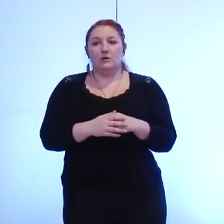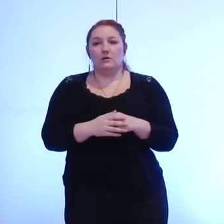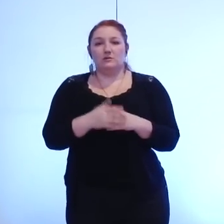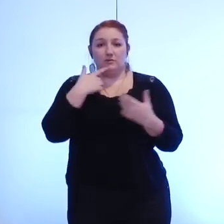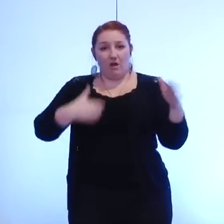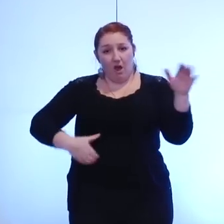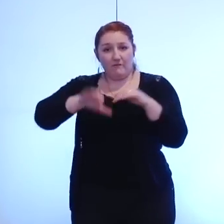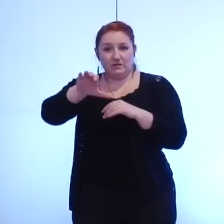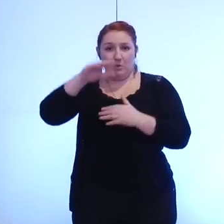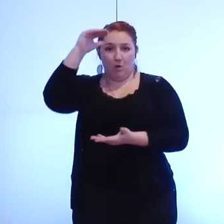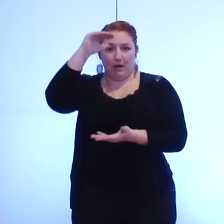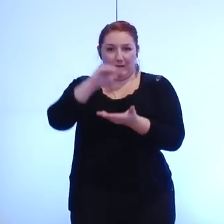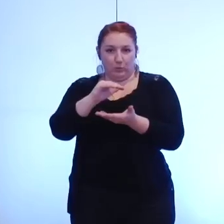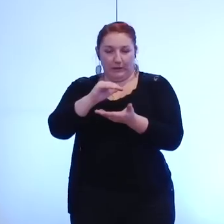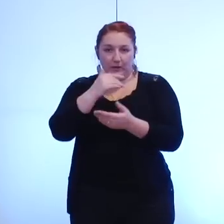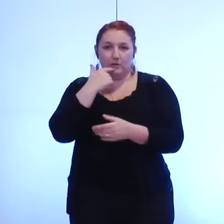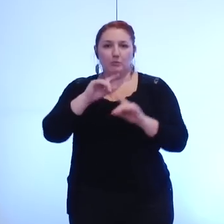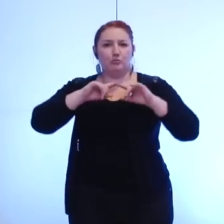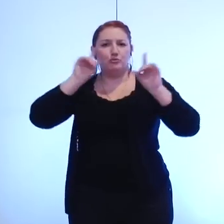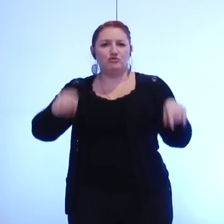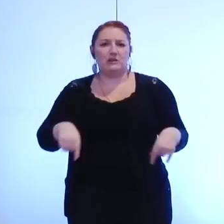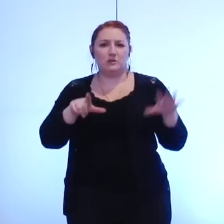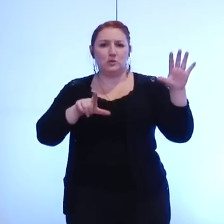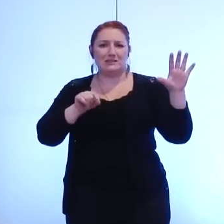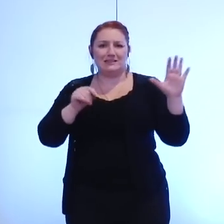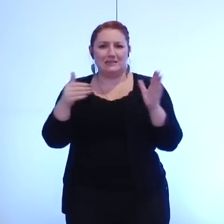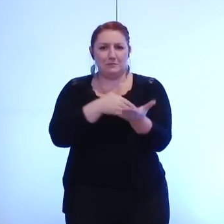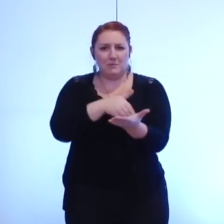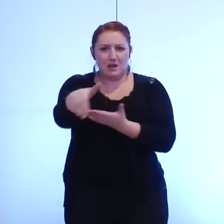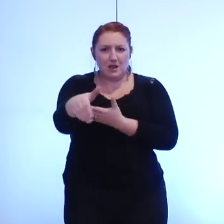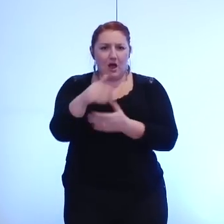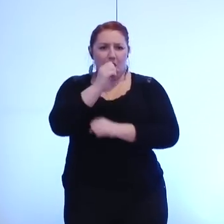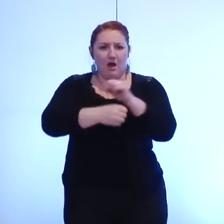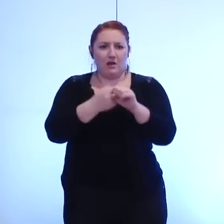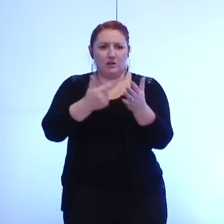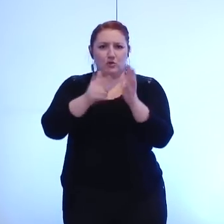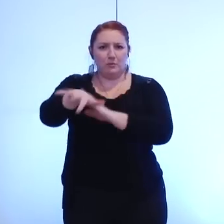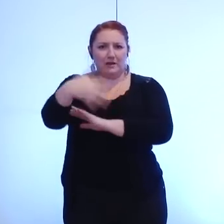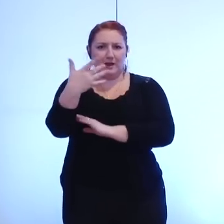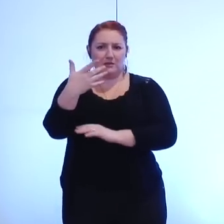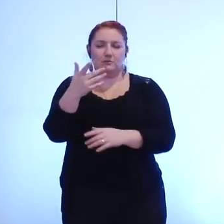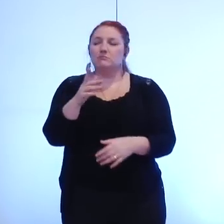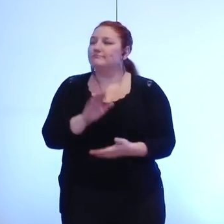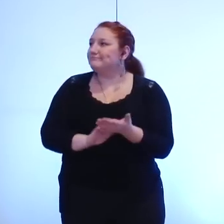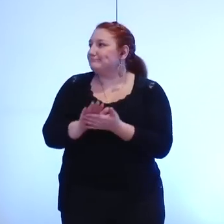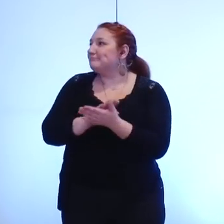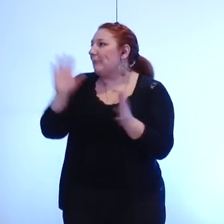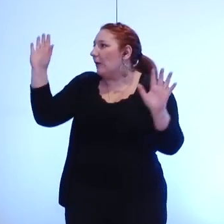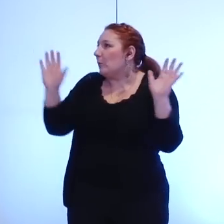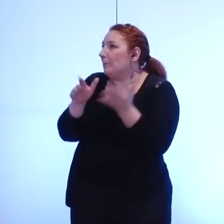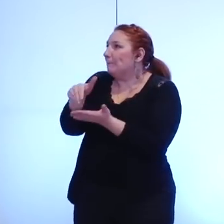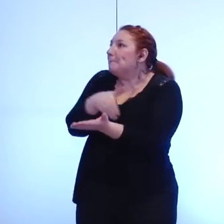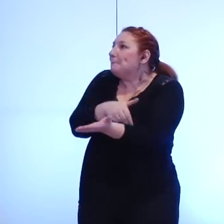réduit. Le budget était de 70 milliards d'euros cette année, il sera réduit de moitié en 2015. Millions, pardon, excusez-moi.